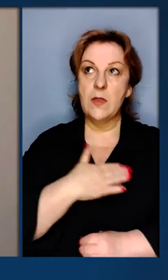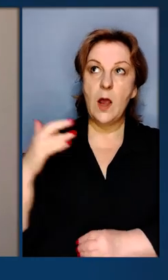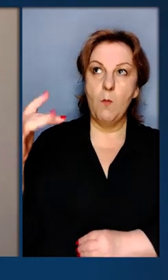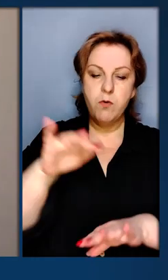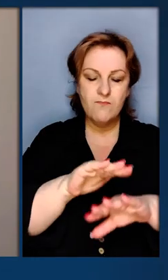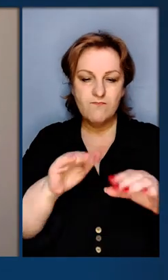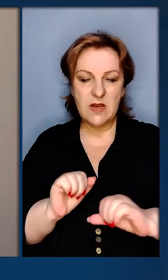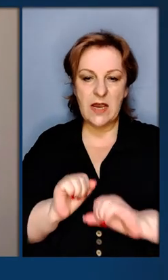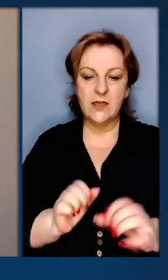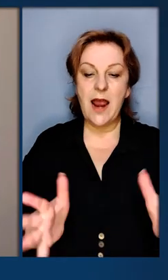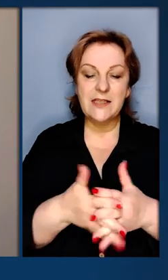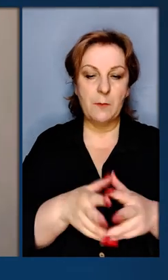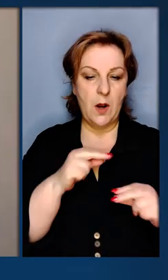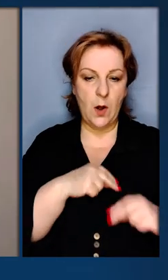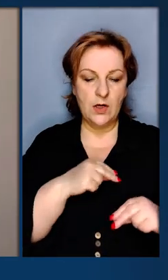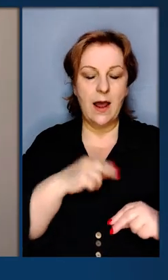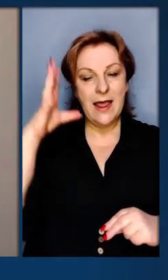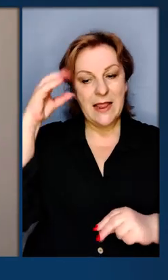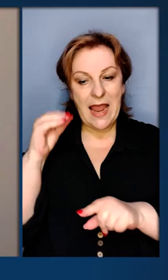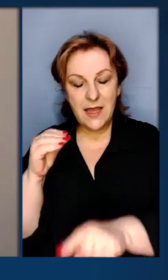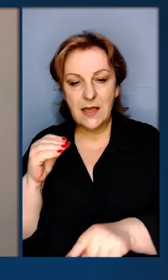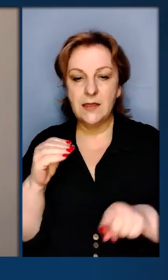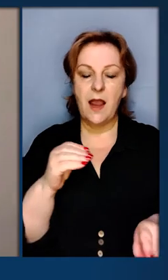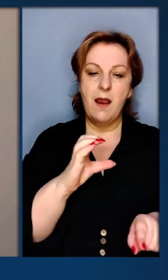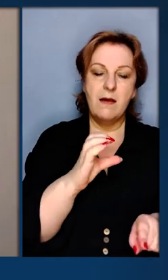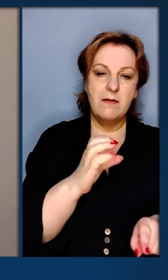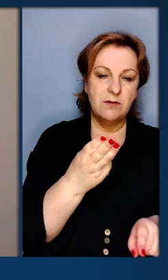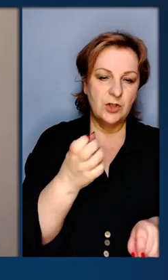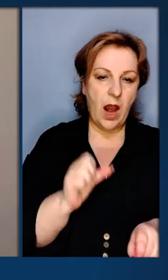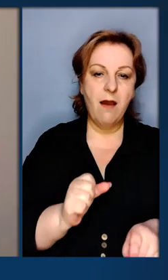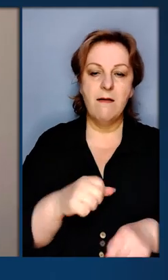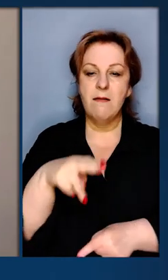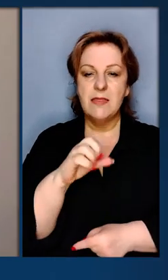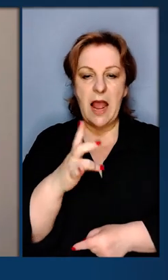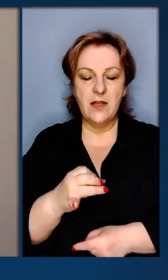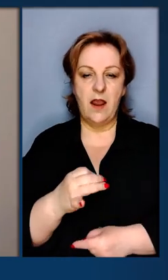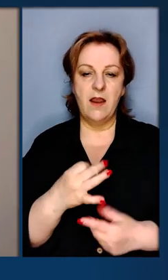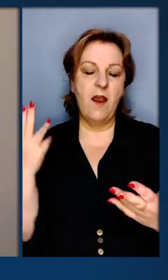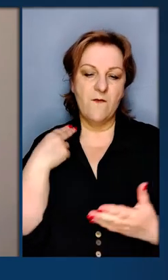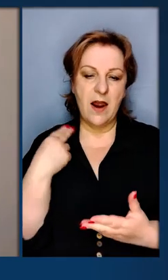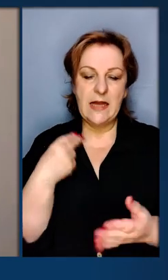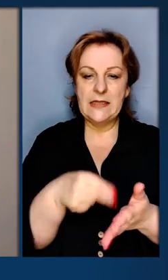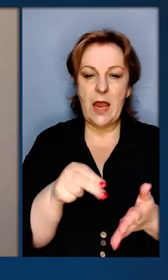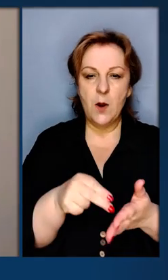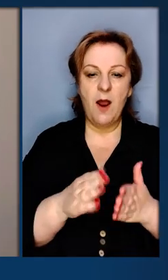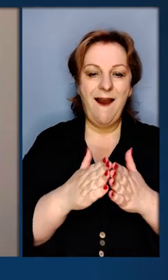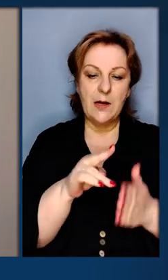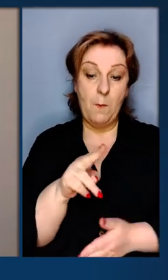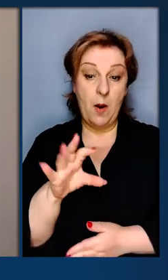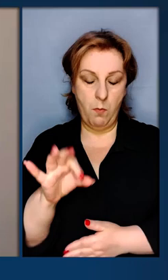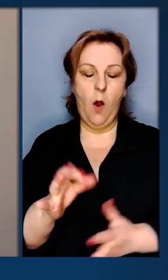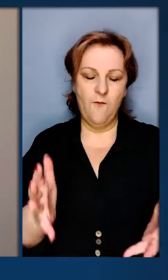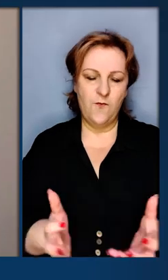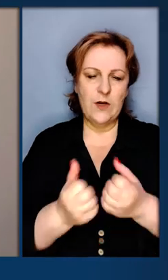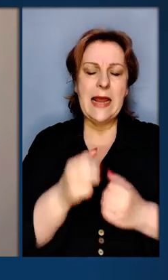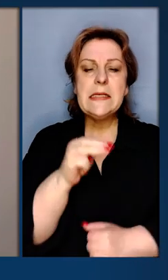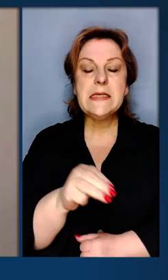політряний щит. Спільна робота і Нідерландів, і Америки, і Данії, Великобританії для закупівлі ракет ПБУ. Це